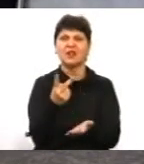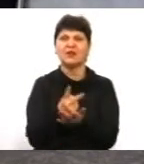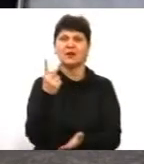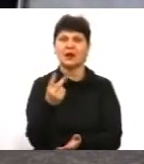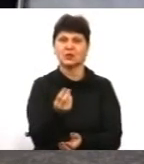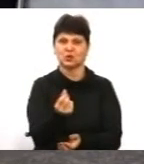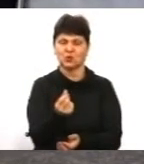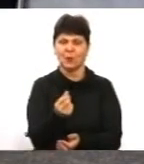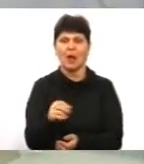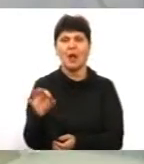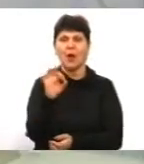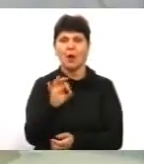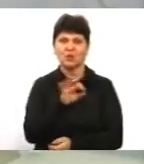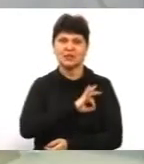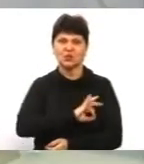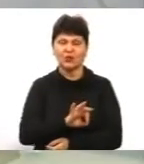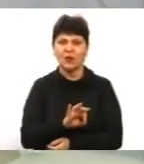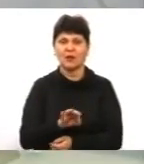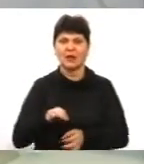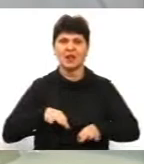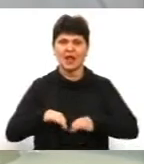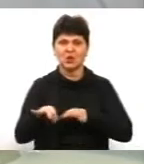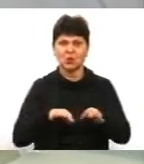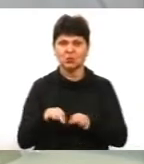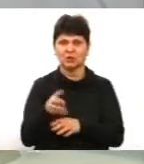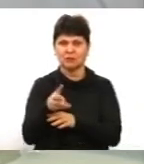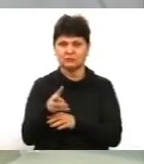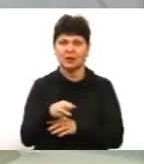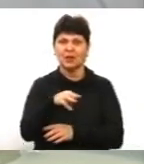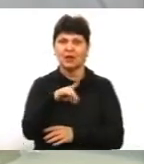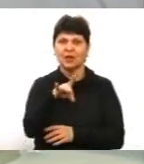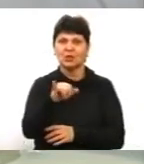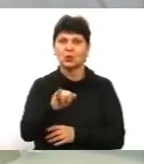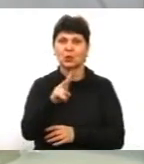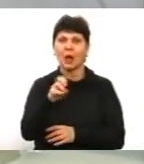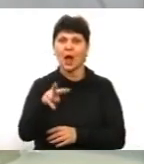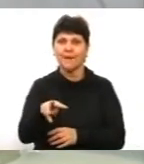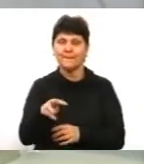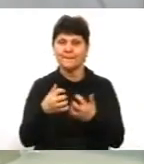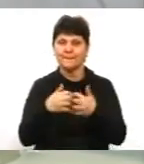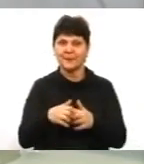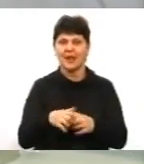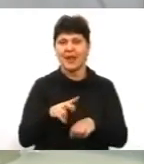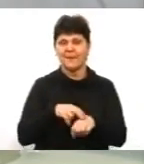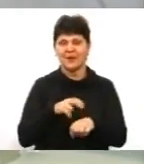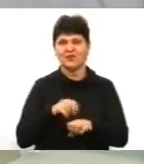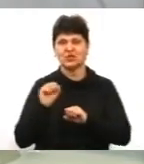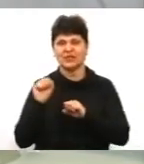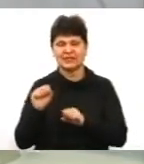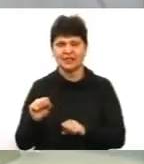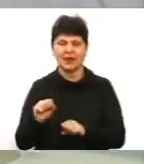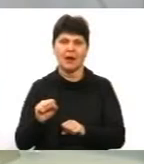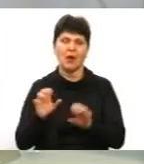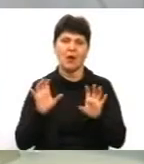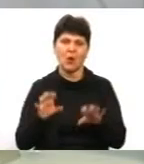Про застосування на дорогах приладів Трукам далі слухаємо коментар правозахисника і заступника голови Координаційної